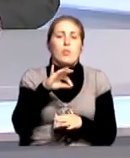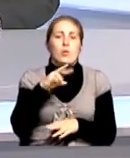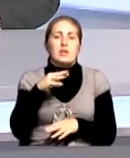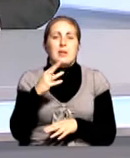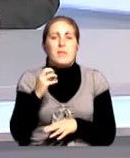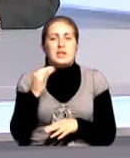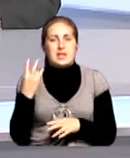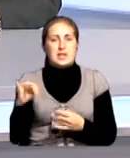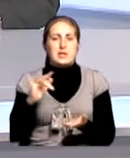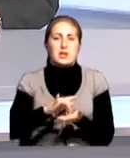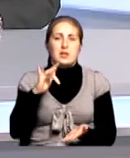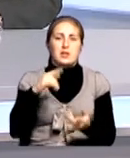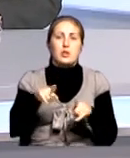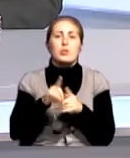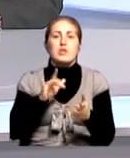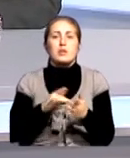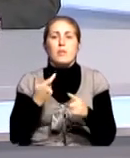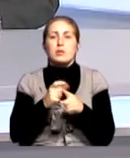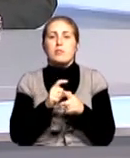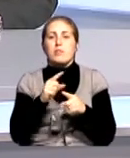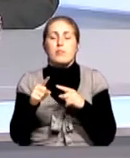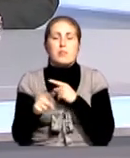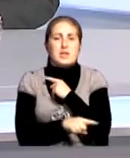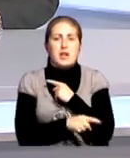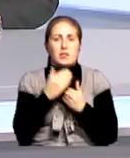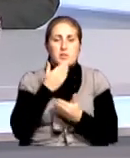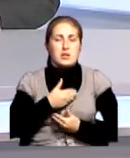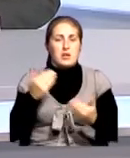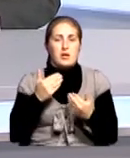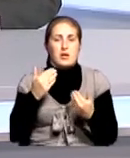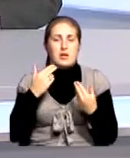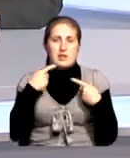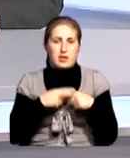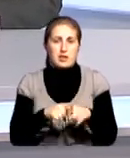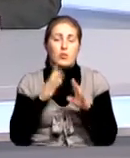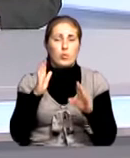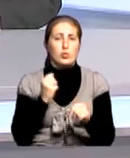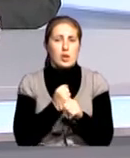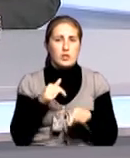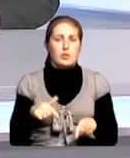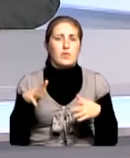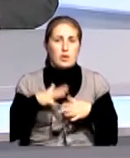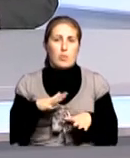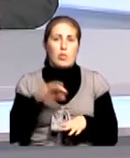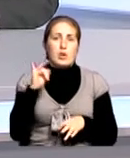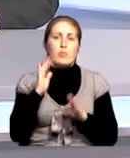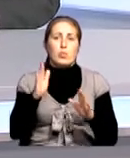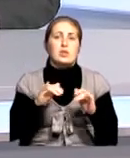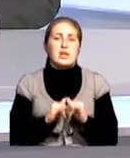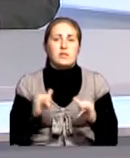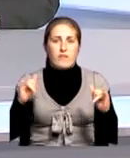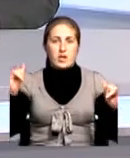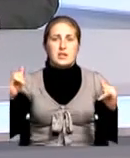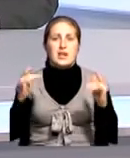То есть такой центр, оснащенный по самому последнему слову техники, будет создан в Крыму. Ну и кроме того, безусловно, будет развиваться